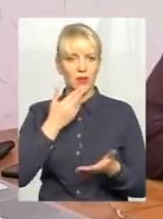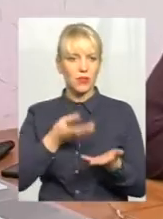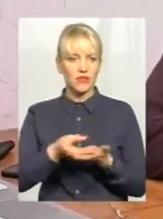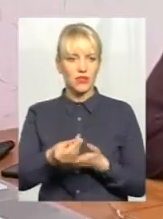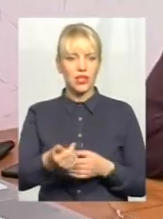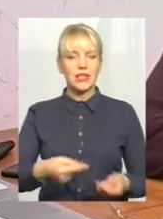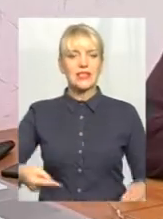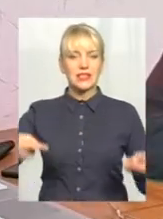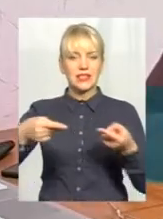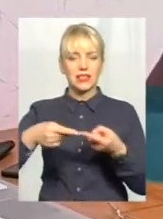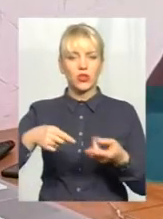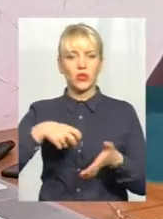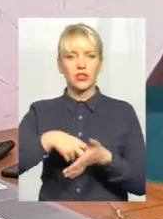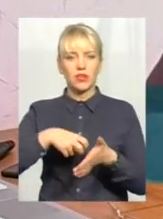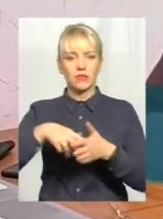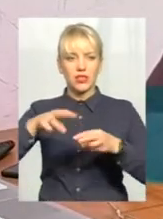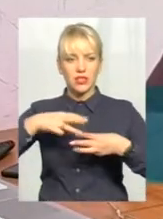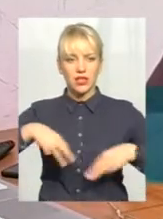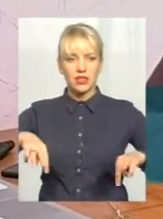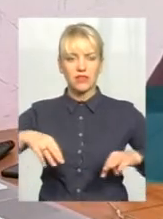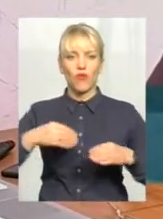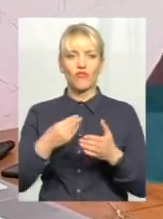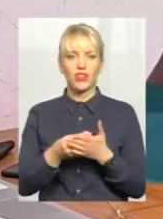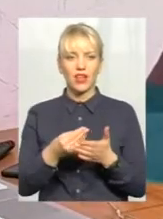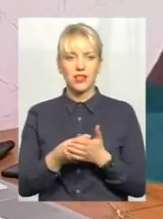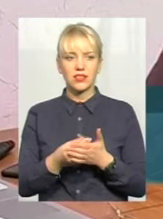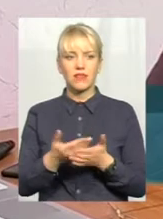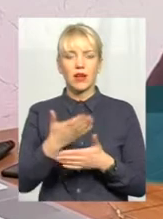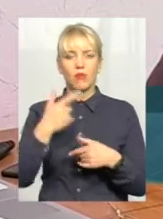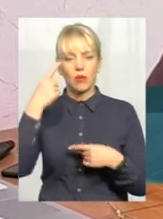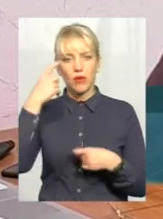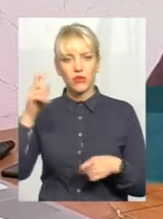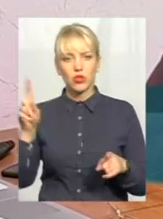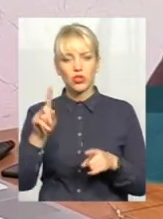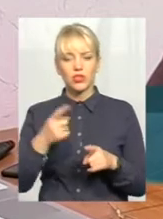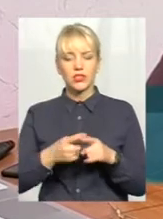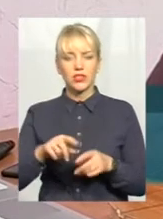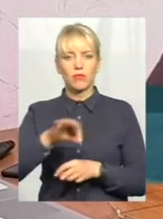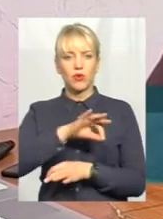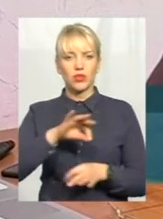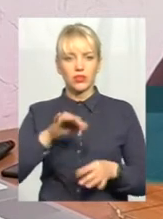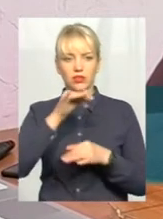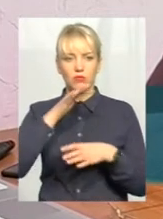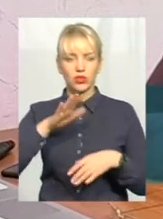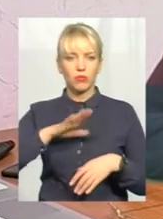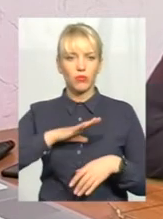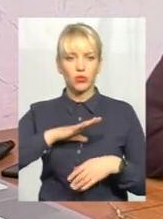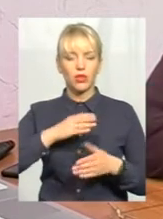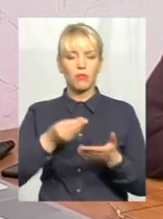Згідно листа Міністерства фінансів, вони повідомили, що даний проєкт не може бути